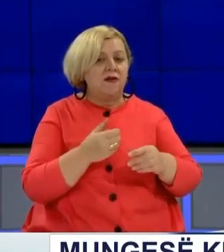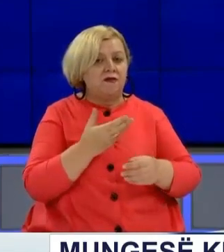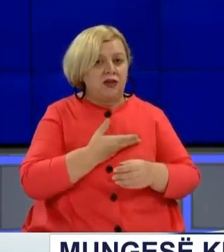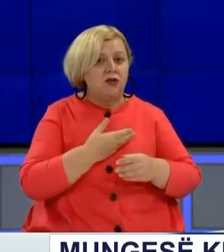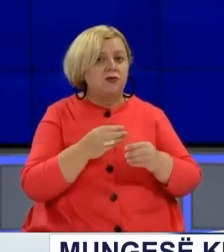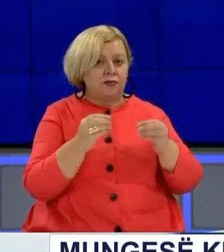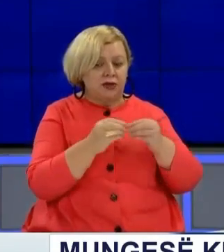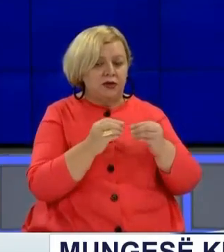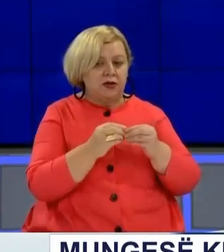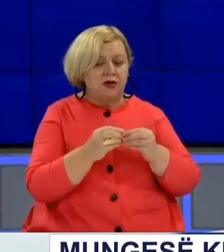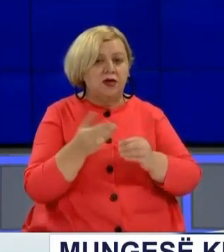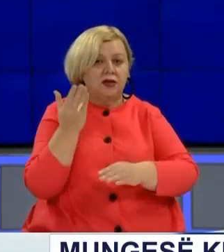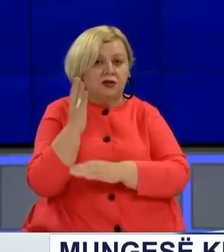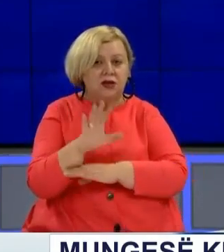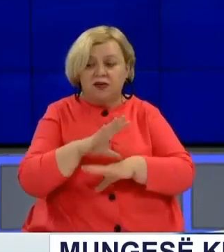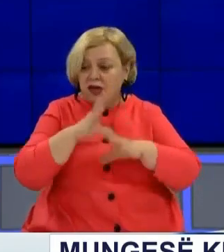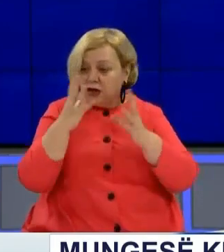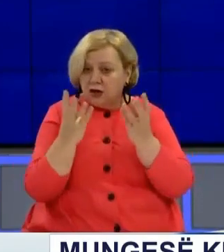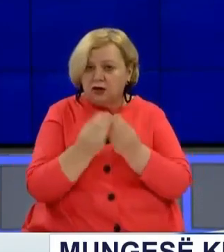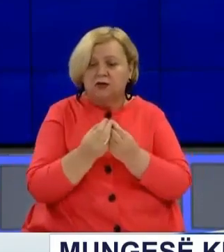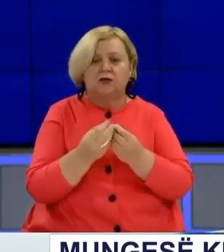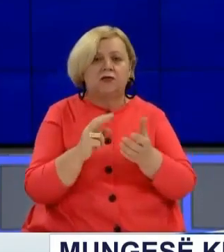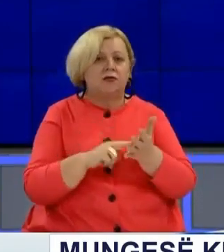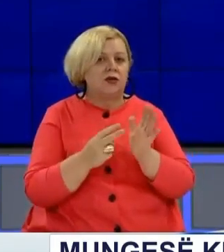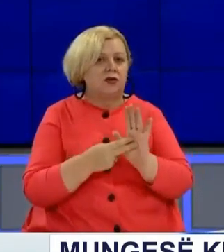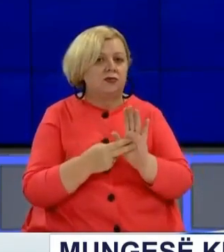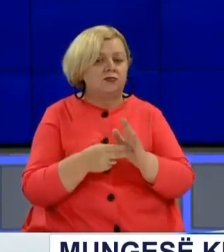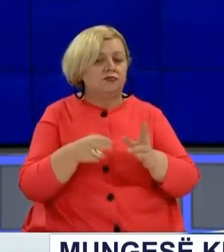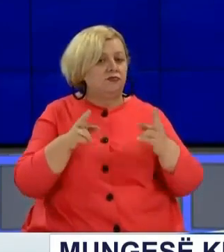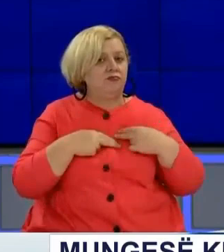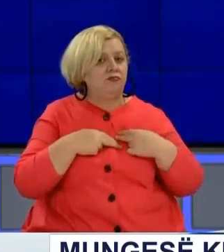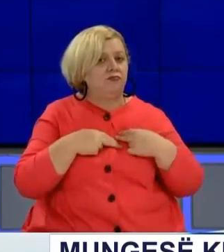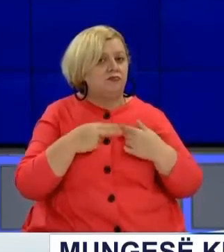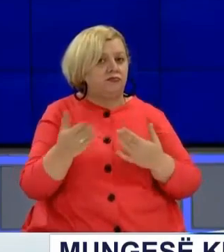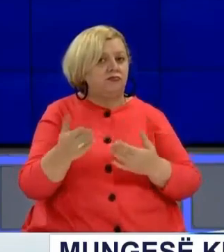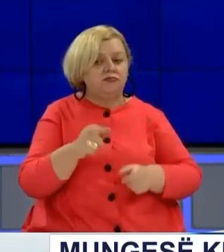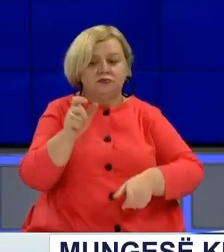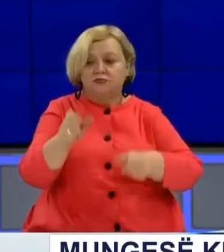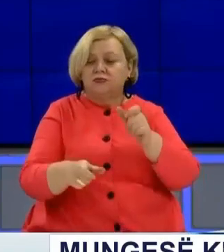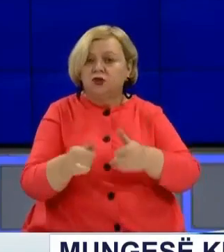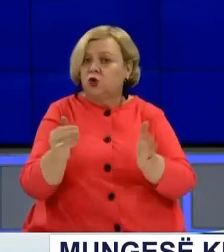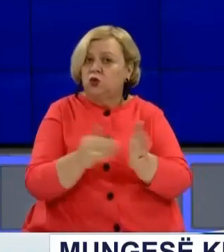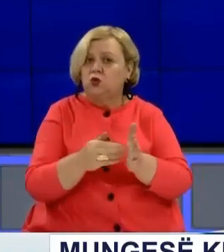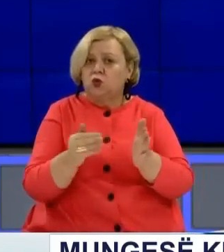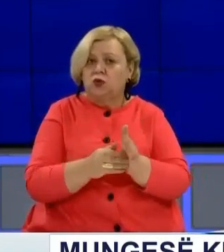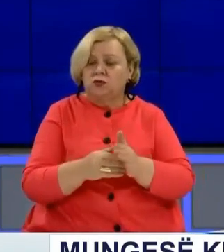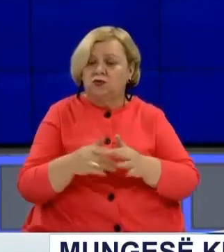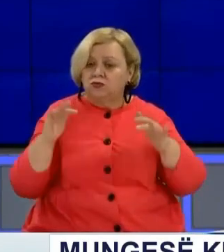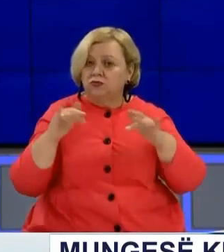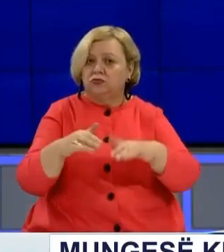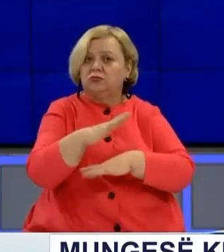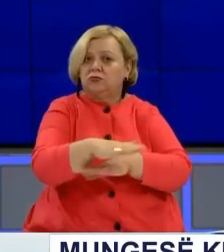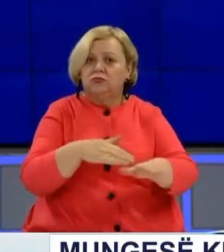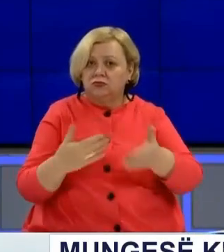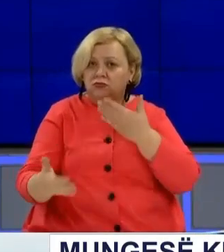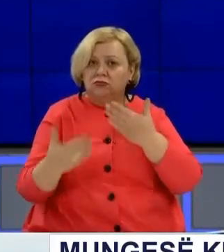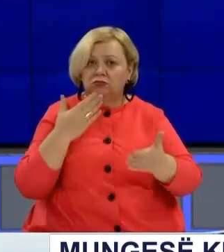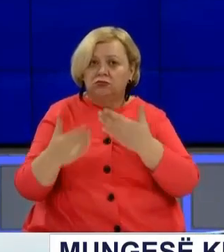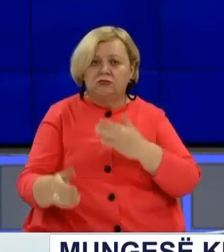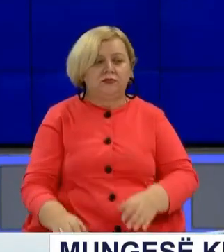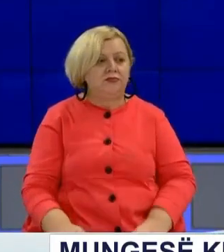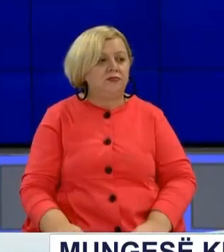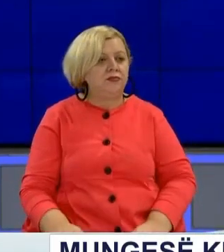thot se deputetet e të gjitha partive politike kam përgjëtsi para qëtetarve dhe duhet të marim pjesë në seancat e kuvendit.